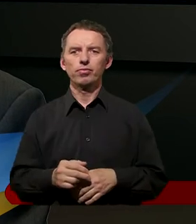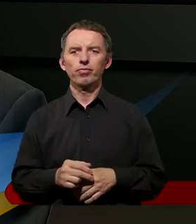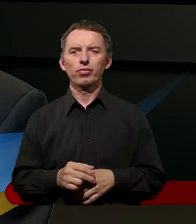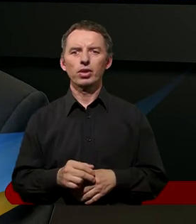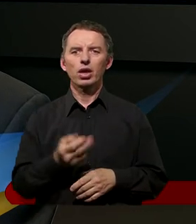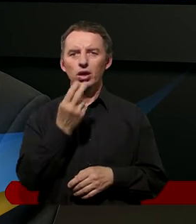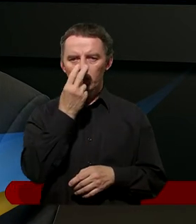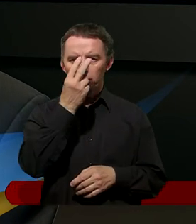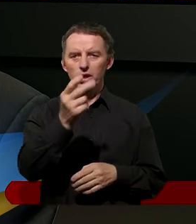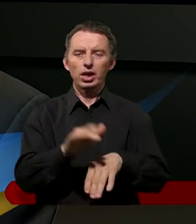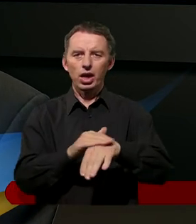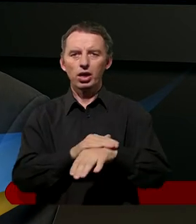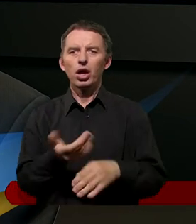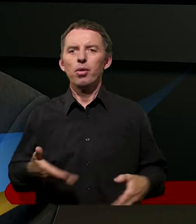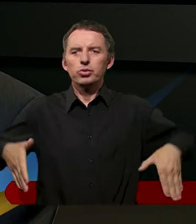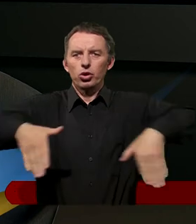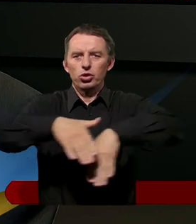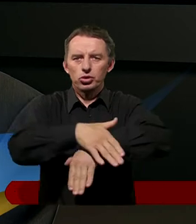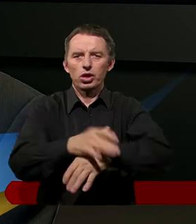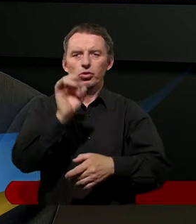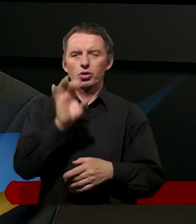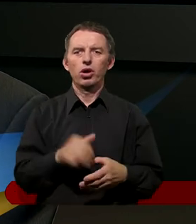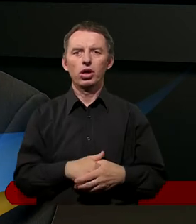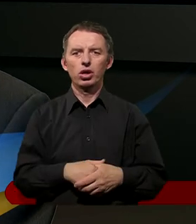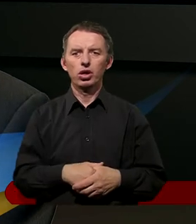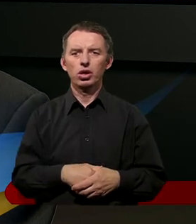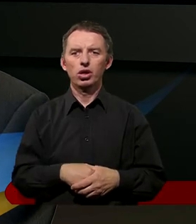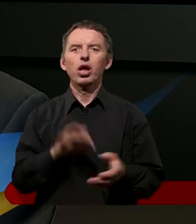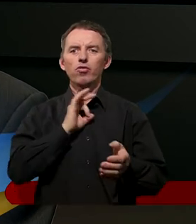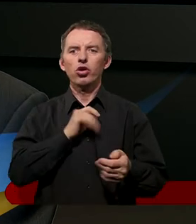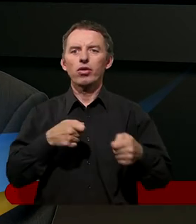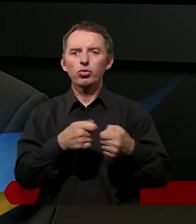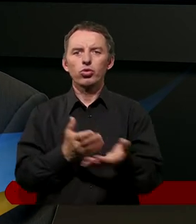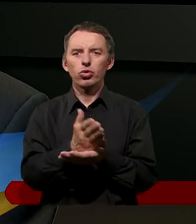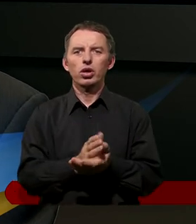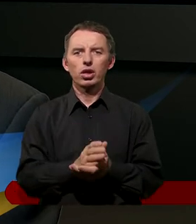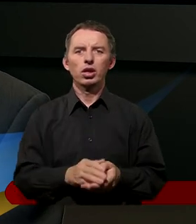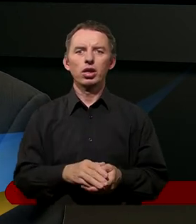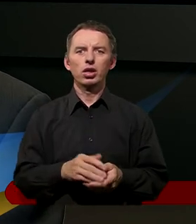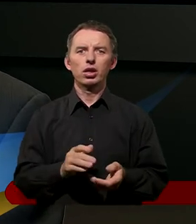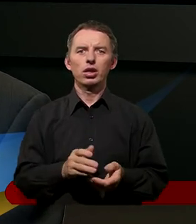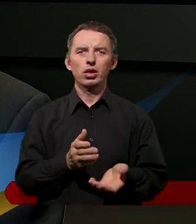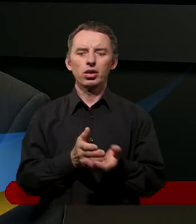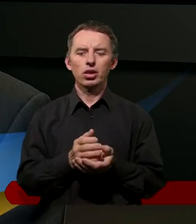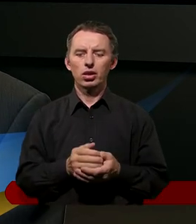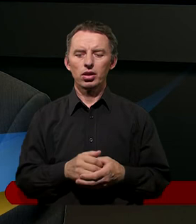Gdy zobaczysz nagiego, przyodziejesz go. Od swojego współbrata nie odwrócisz się.